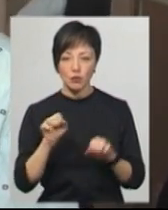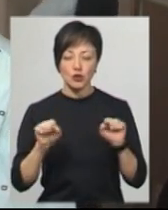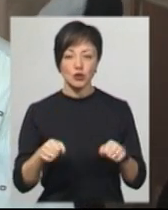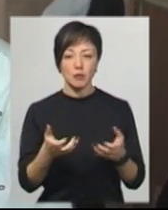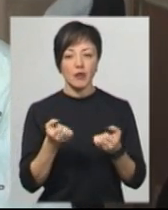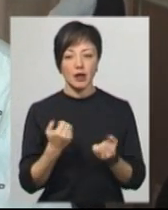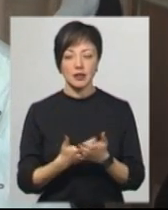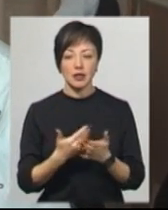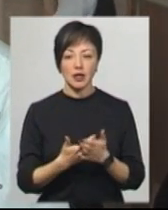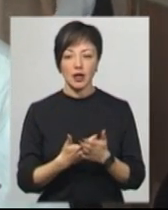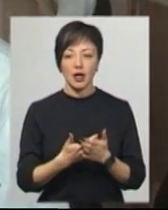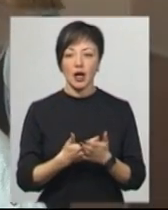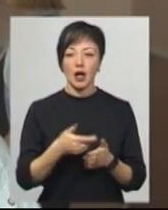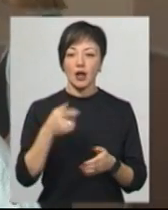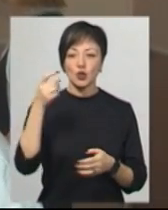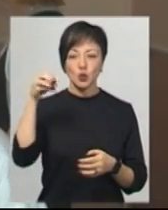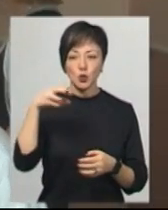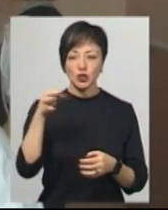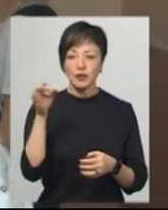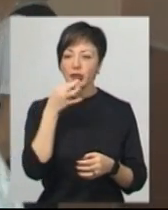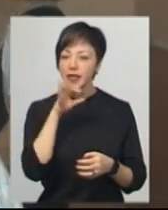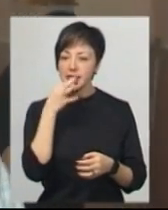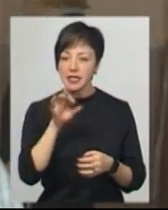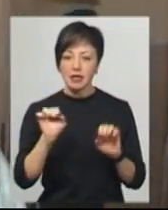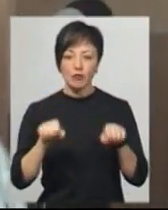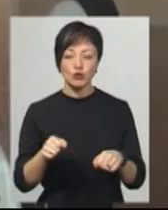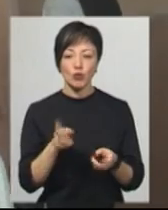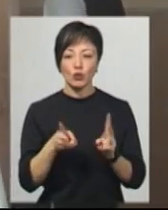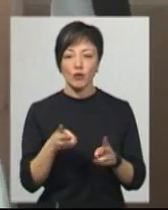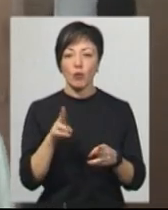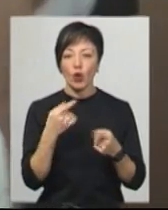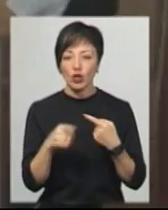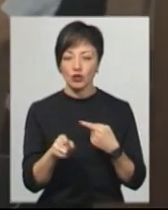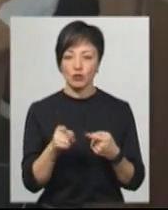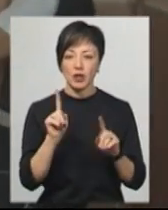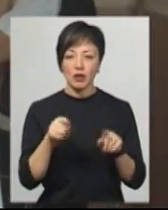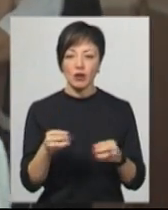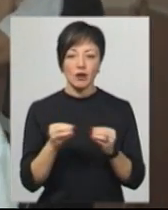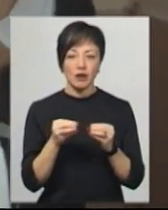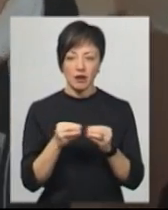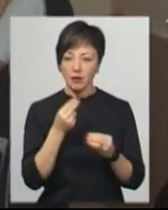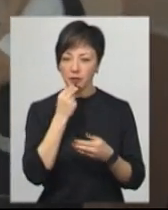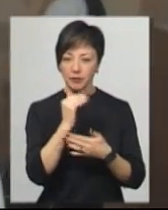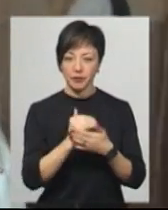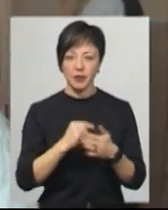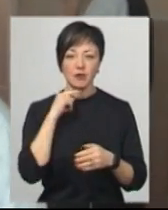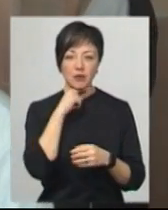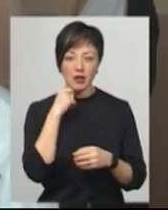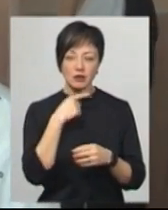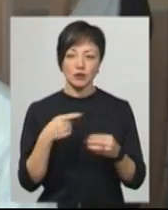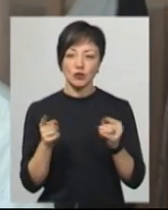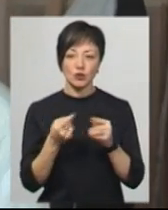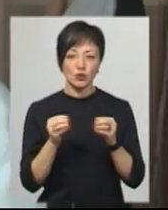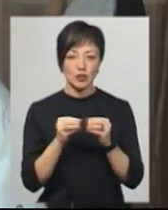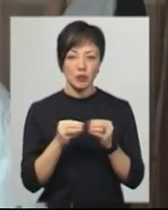можемо брати соняшникове насіння. Ми можемо готувати по-іншому страви. Навіть з того самого м'яса, з тої